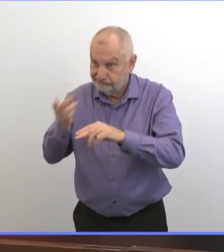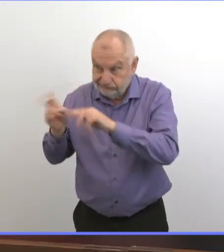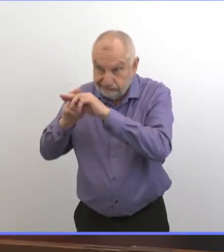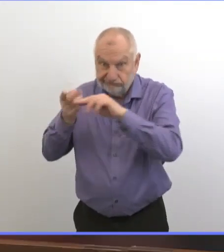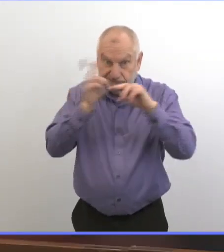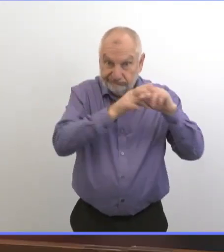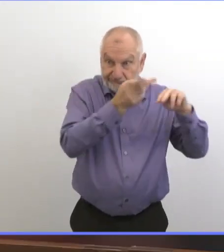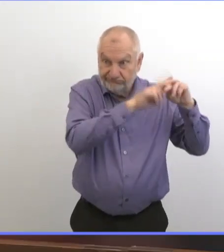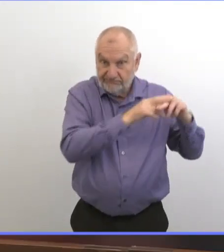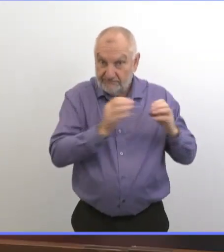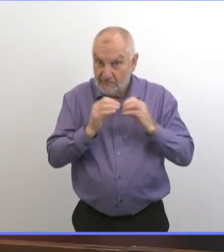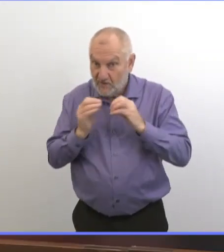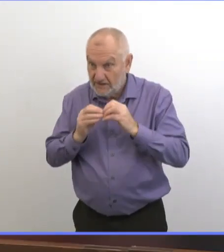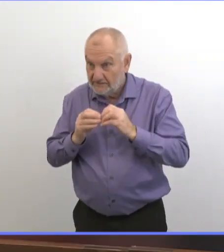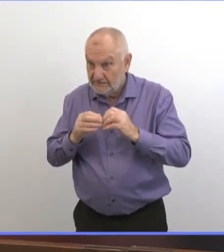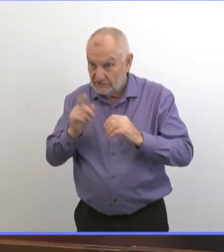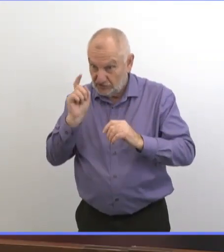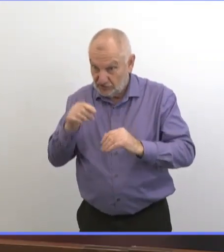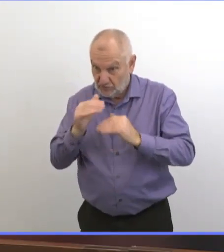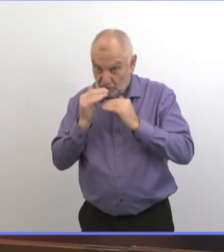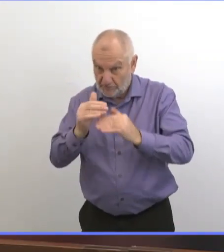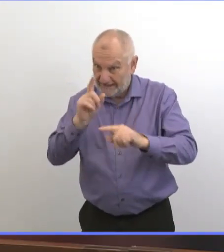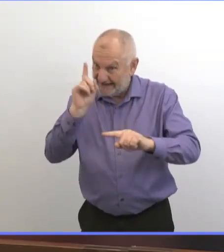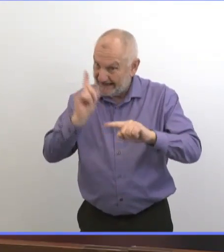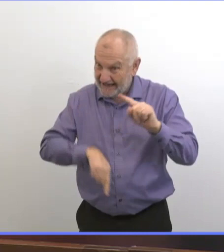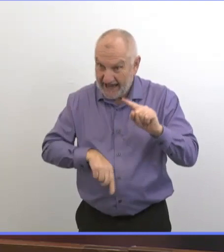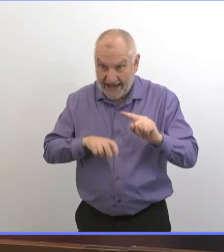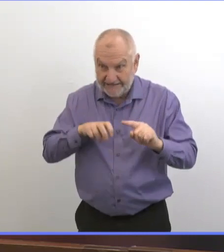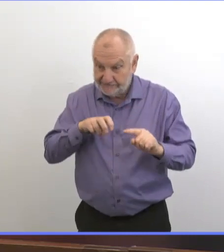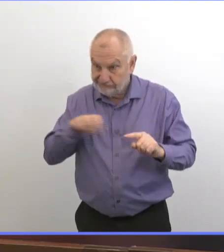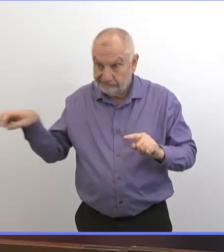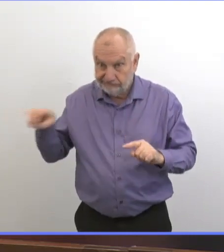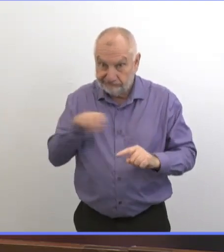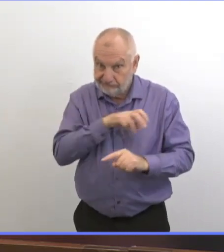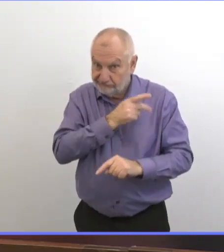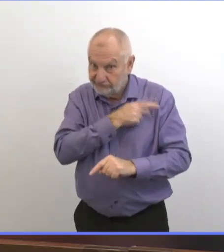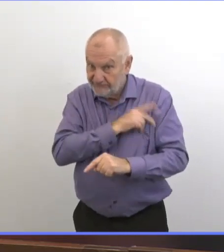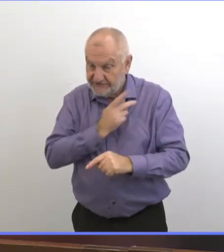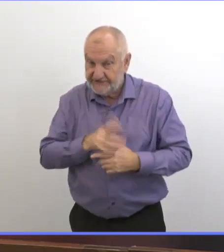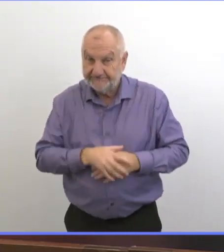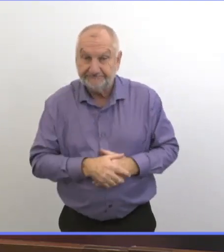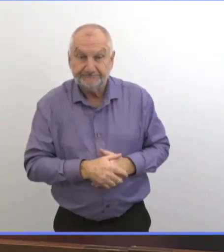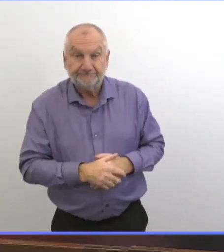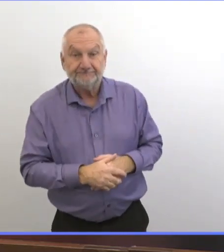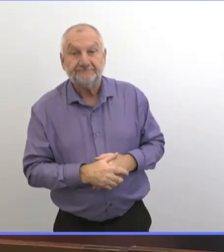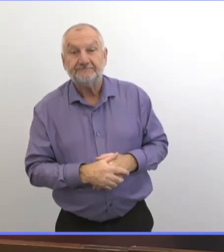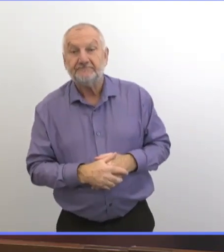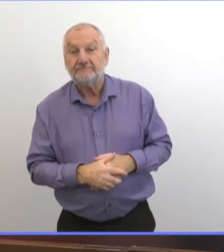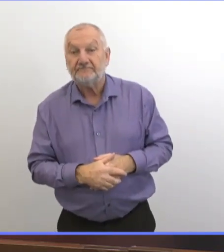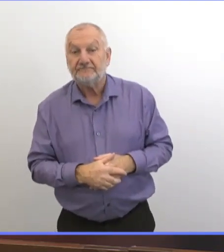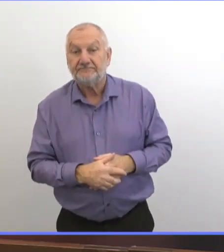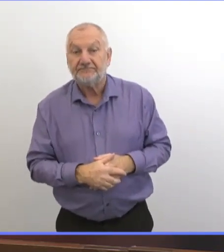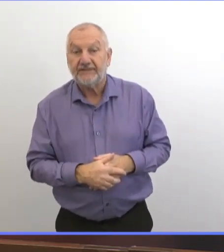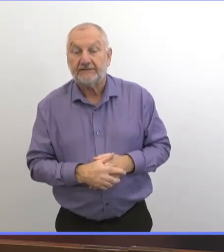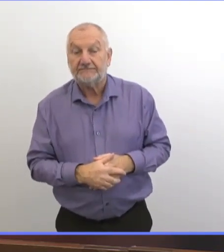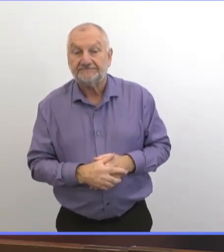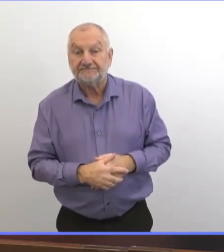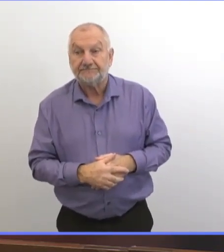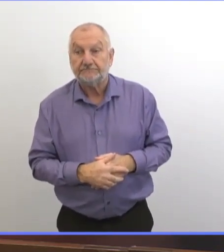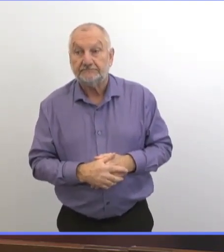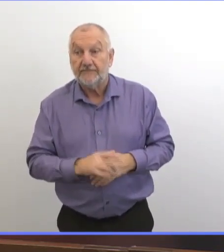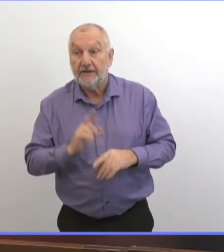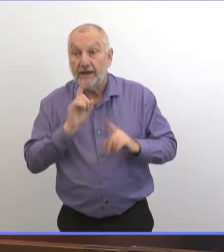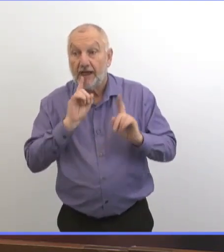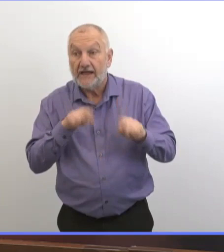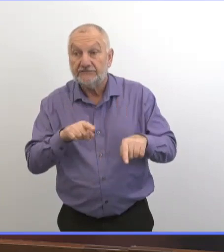En particulier après avoir vu ce qui se passe en Ontario et en Alberta. Je pense que la réponse, c'est que tout est encore sur la